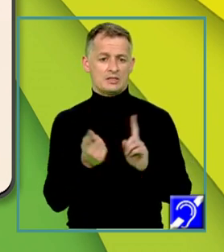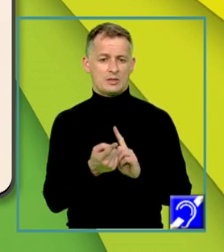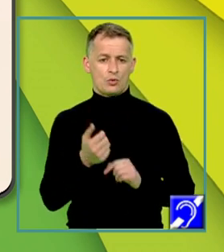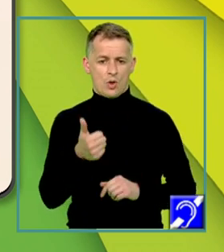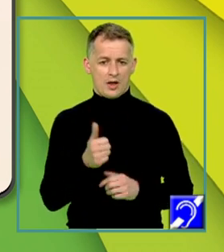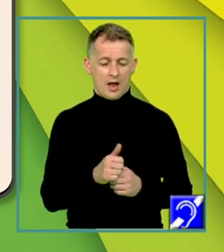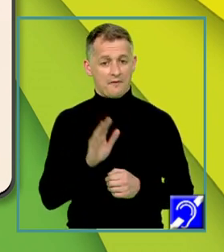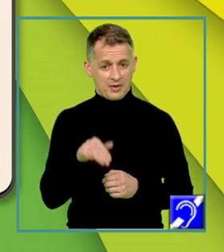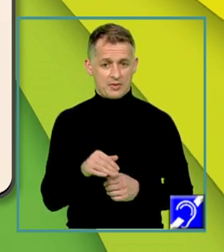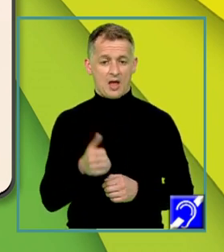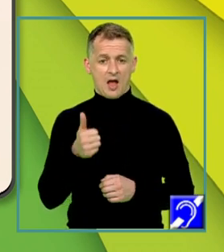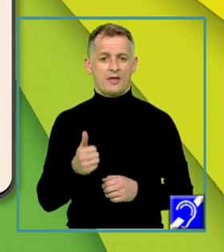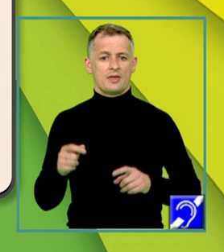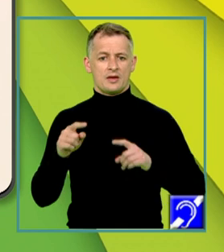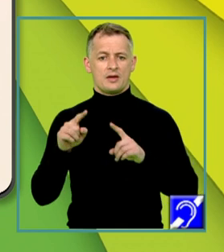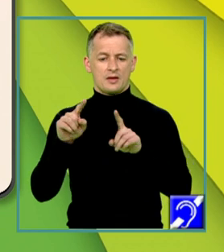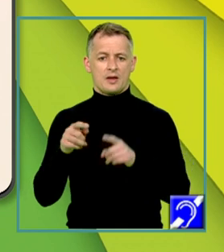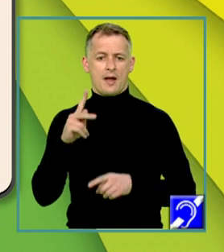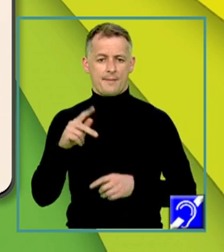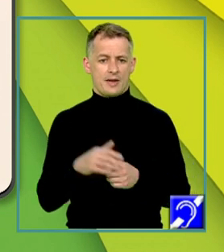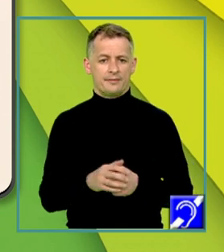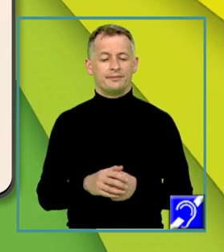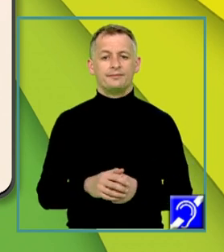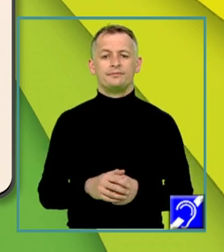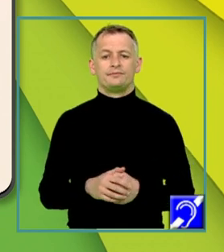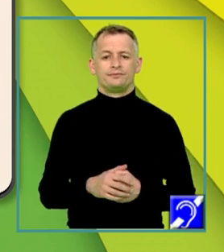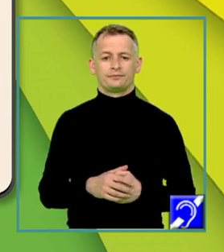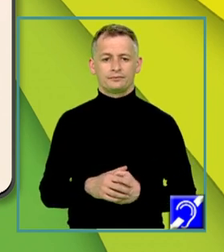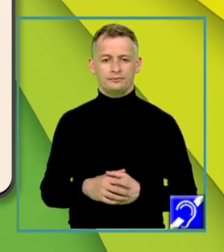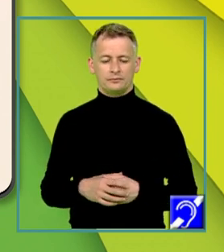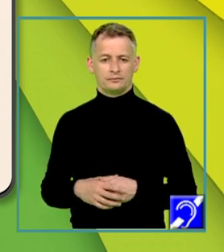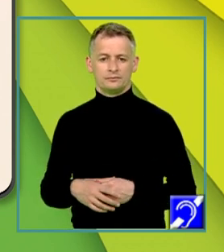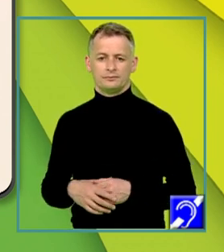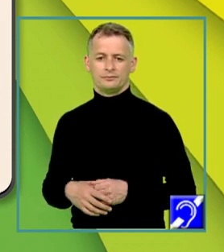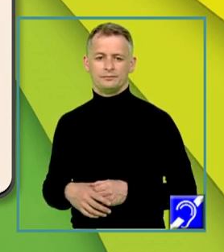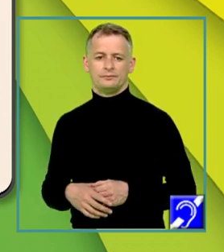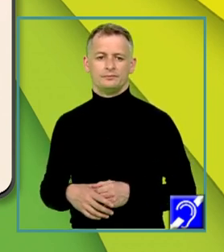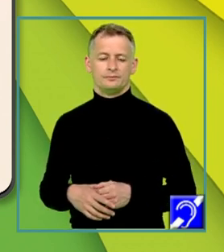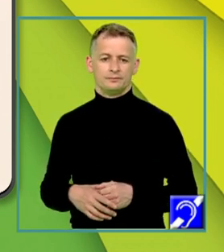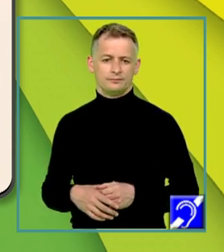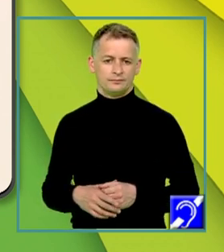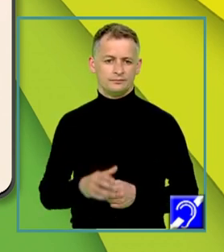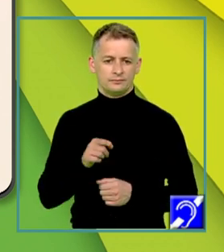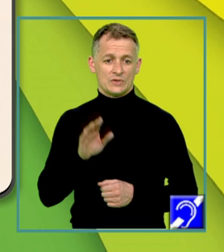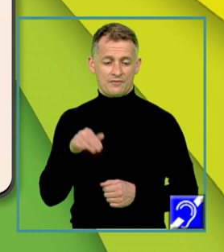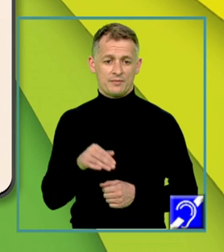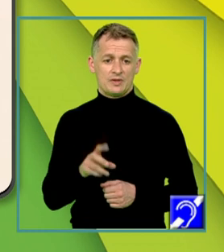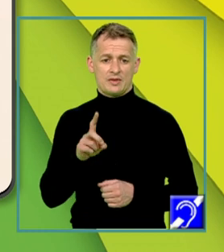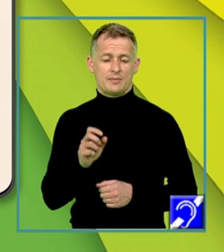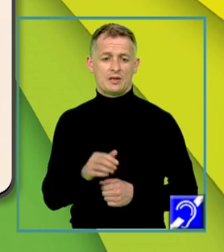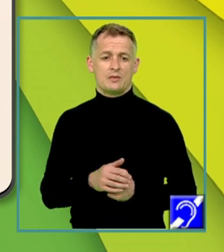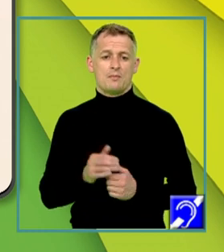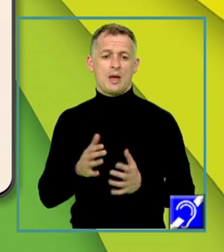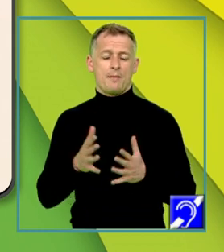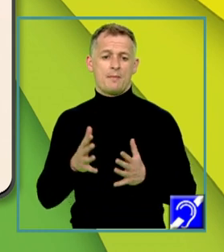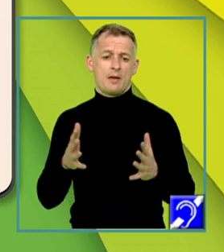matricea A de k, avem determinantul matricei k înmulțit cu A de k mai mic sau